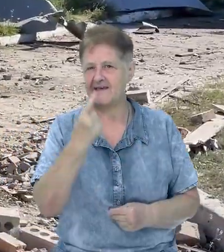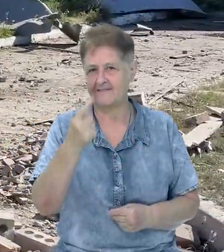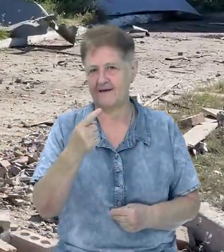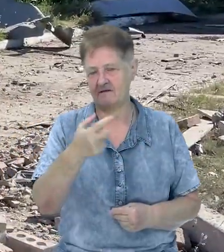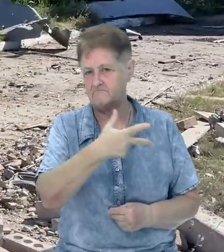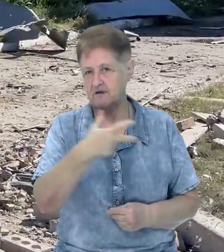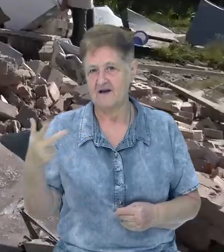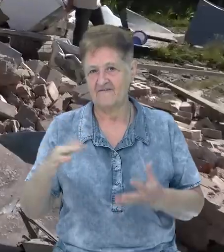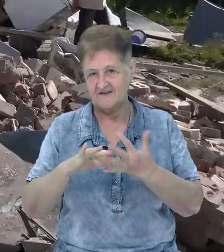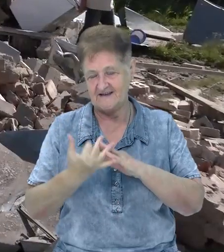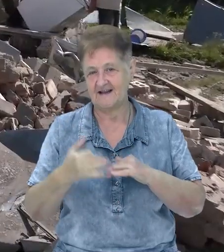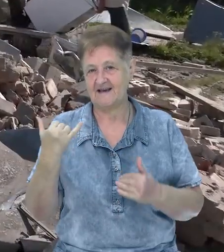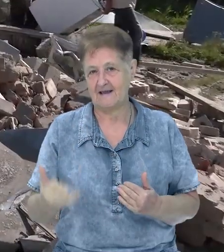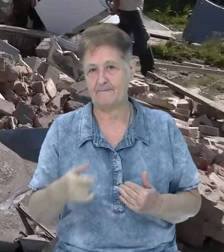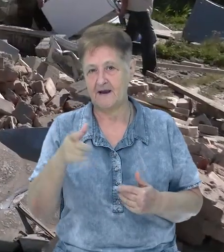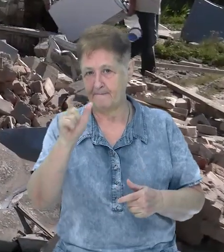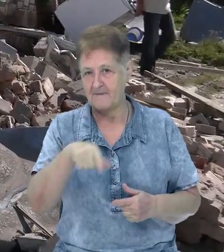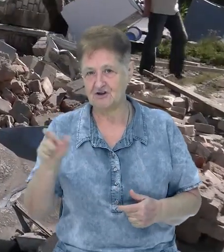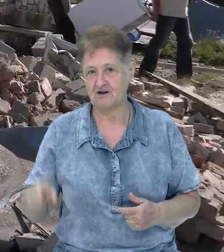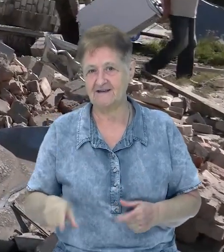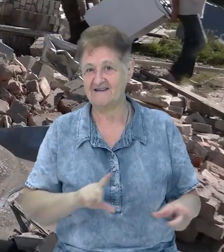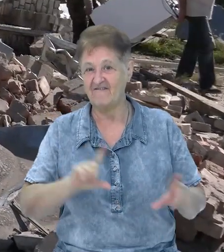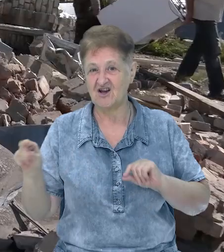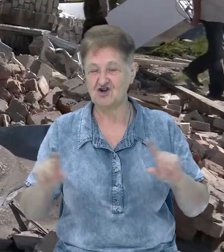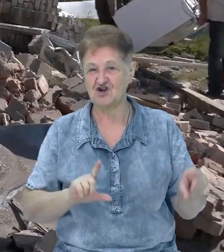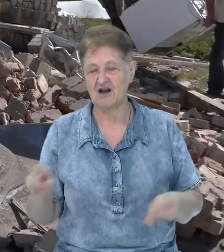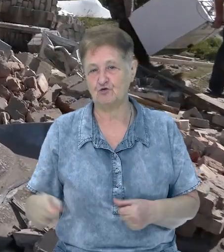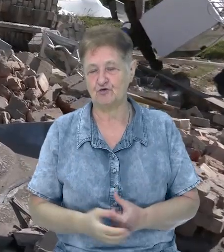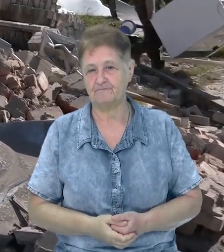багатоквартирний в селі. Тепер мешканці будинку виїжджають.